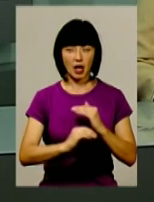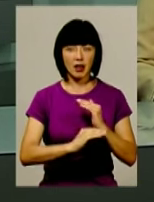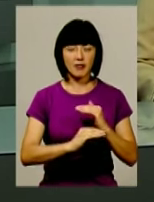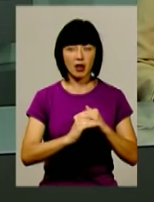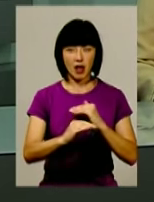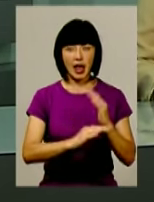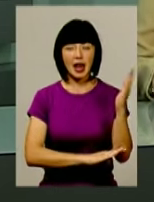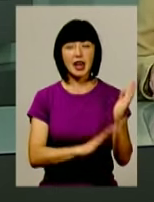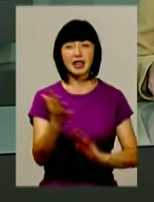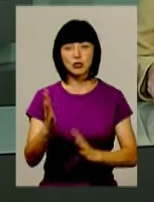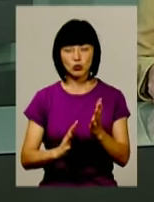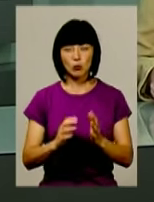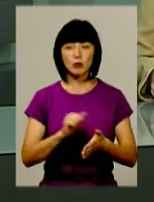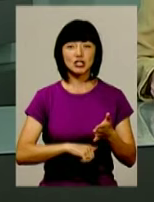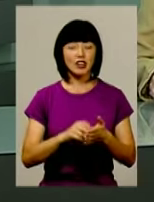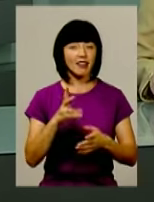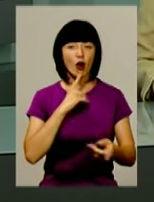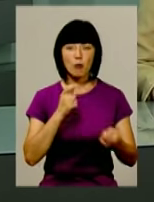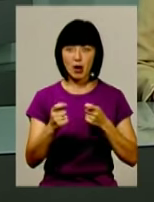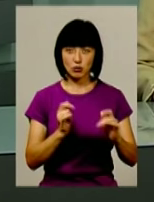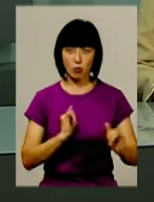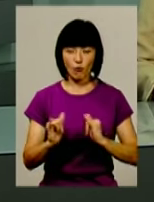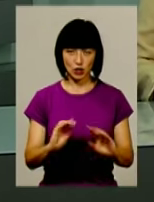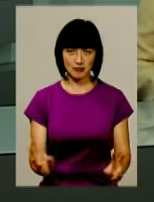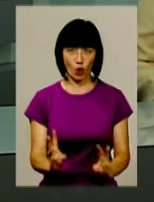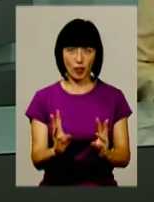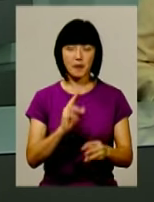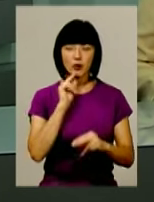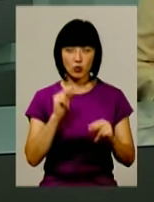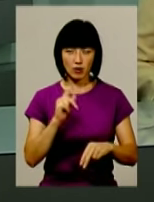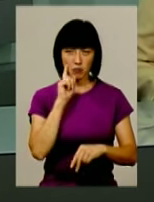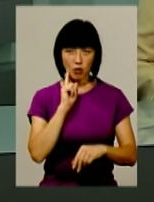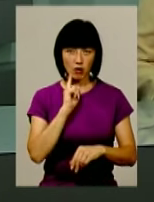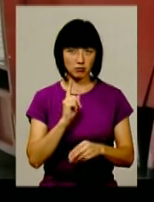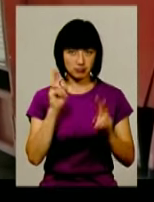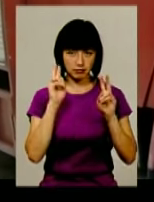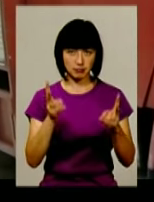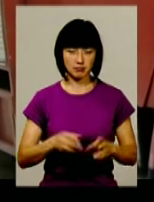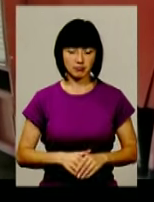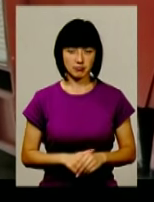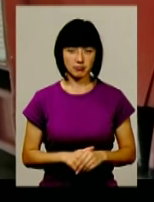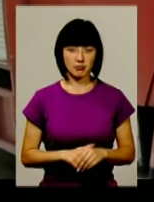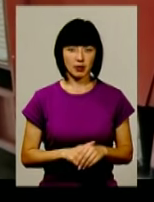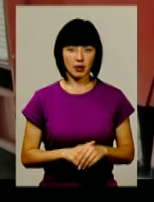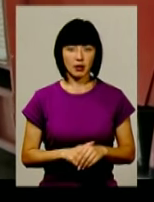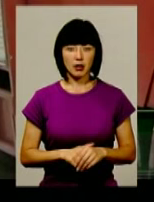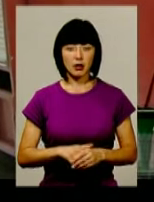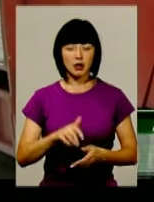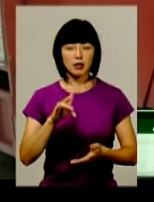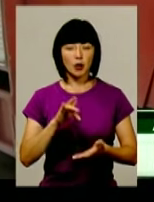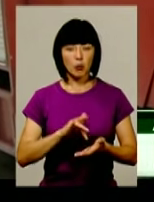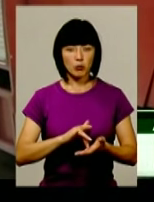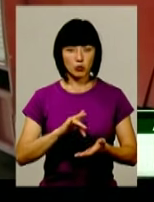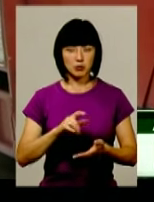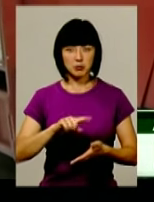Причина виникнення пожежі – необережне поводження з вогнем. Винуватець встановлюється. На пульт 13 Державної пожежно-рятувальні